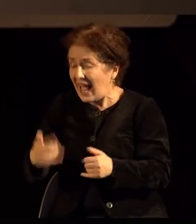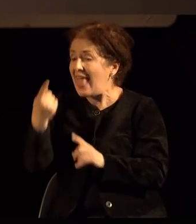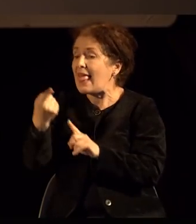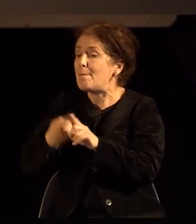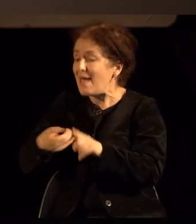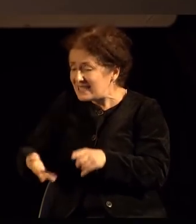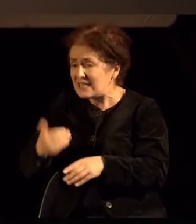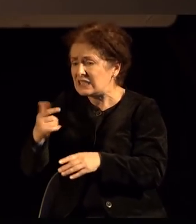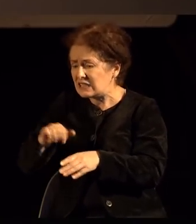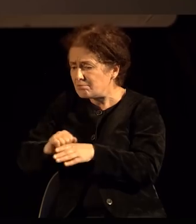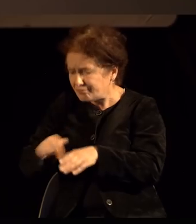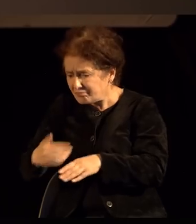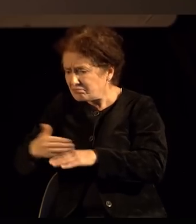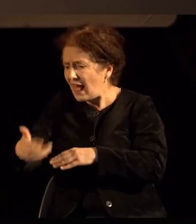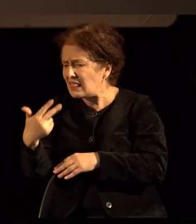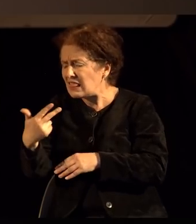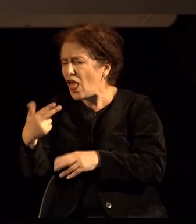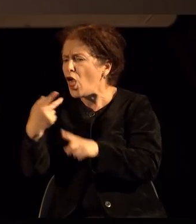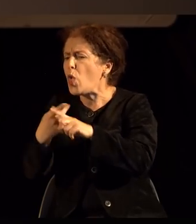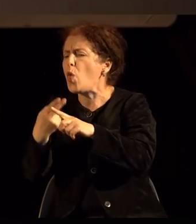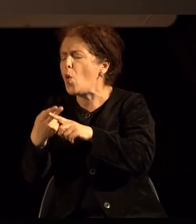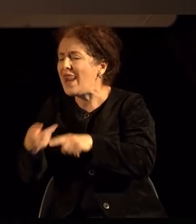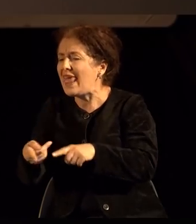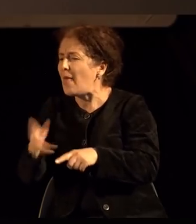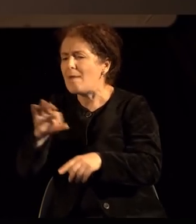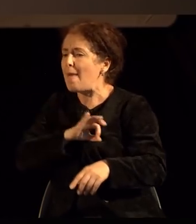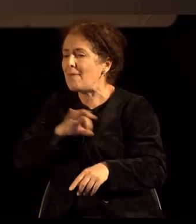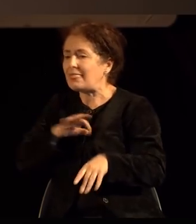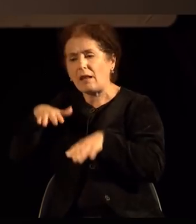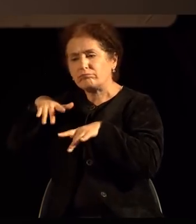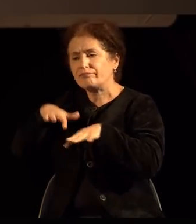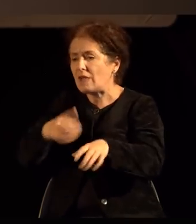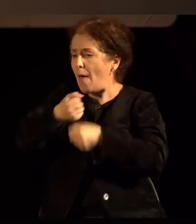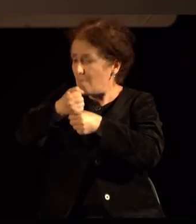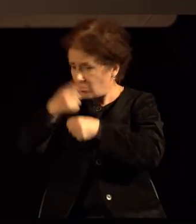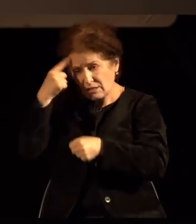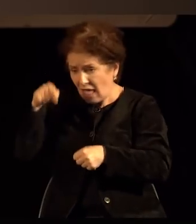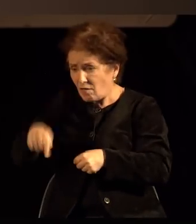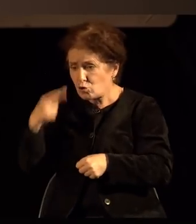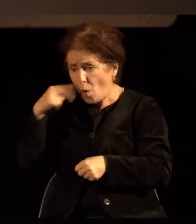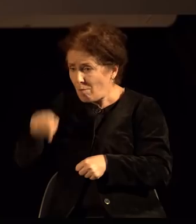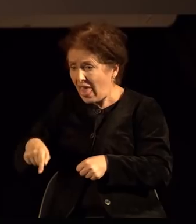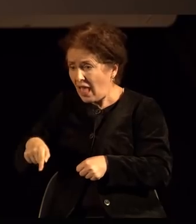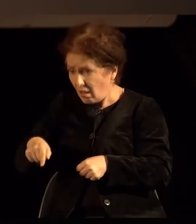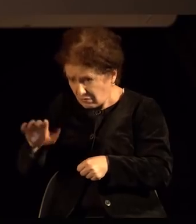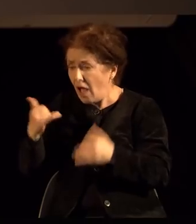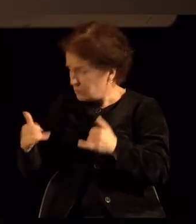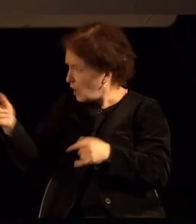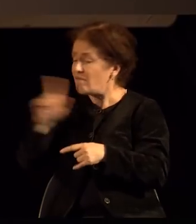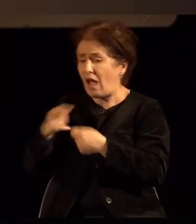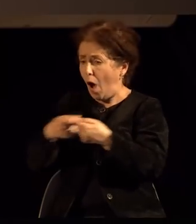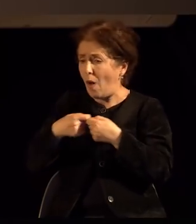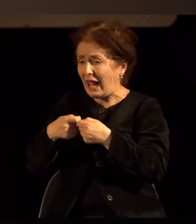еден месец. Сега се родија сите тие, не сум хомофоб, ама, и тука доаѓаат палките и, не знам,